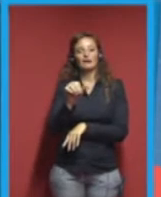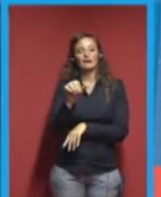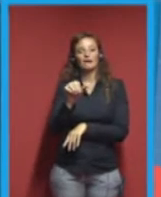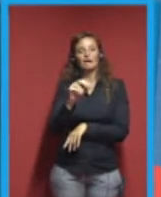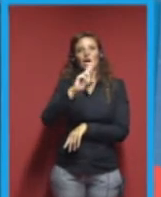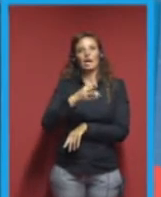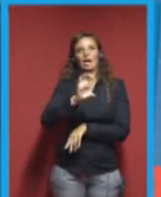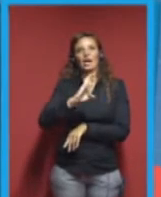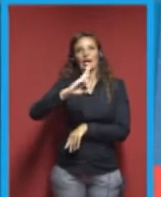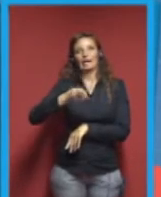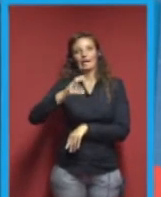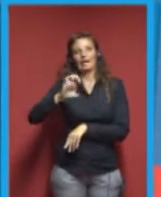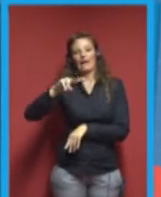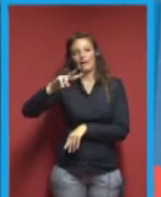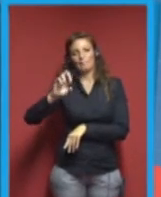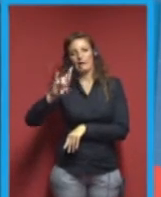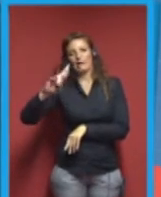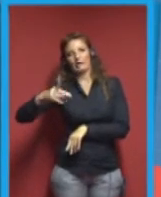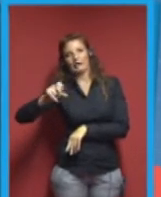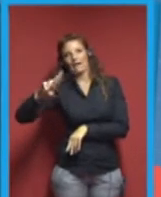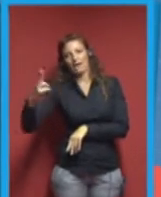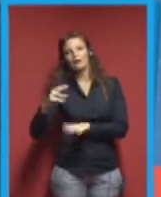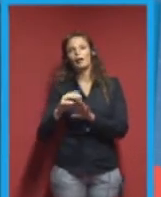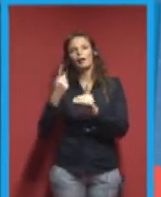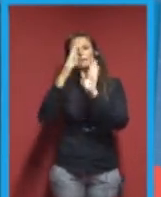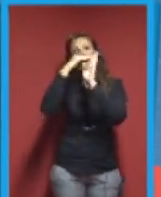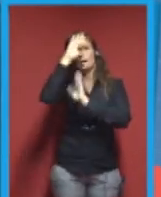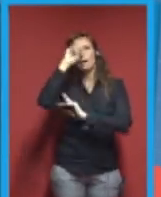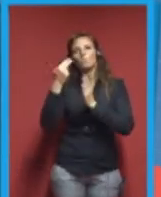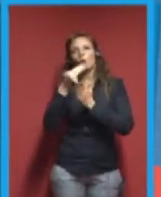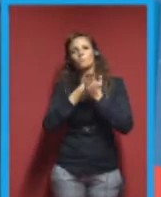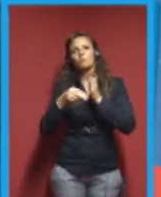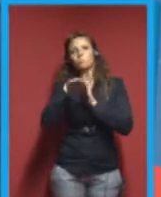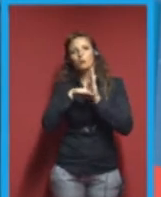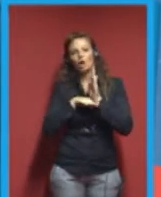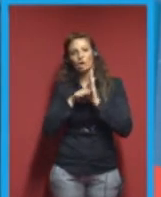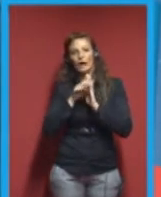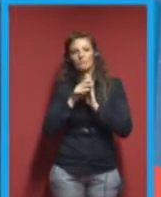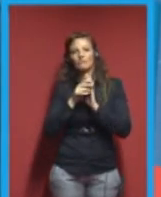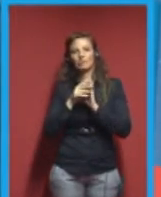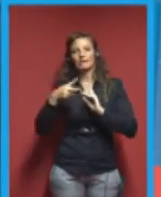a capo di un programma di taglierina laser.